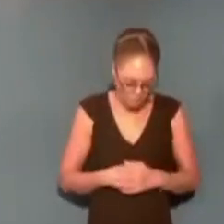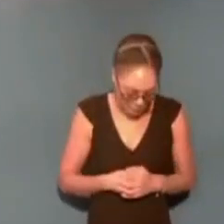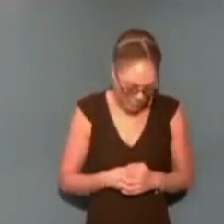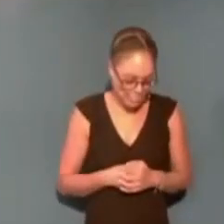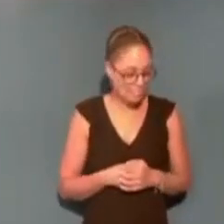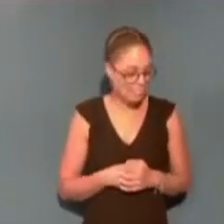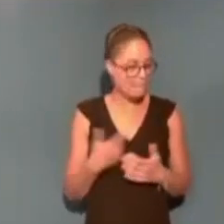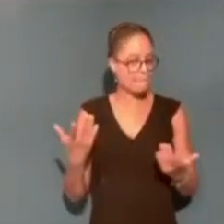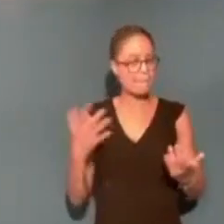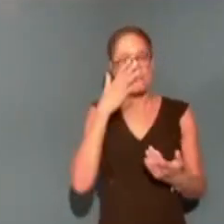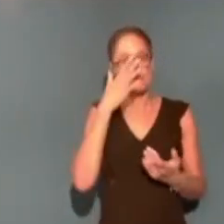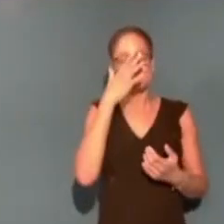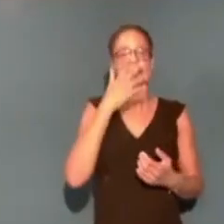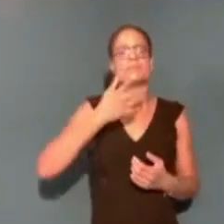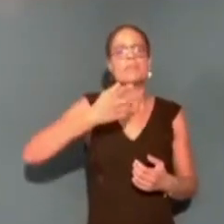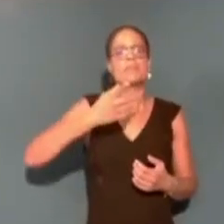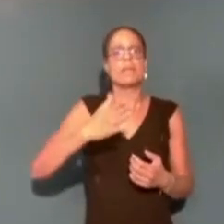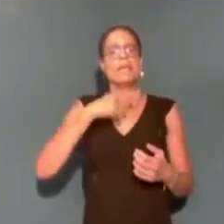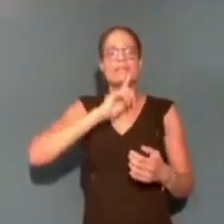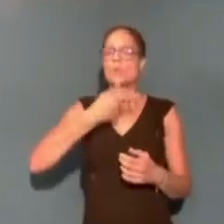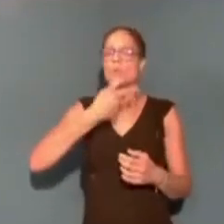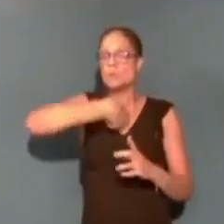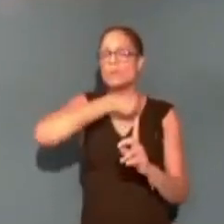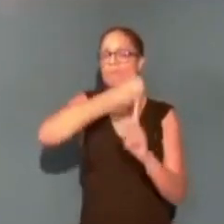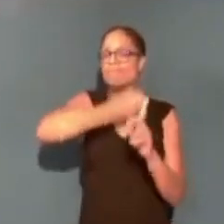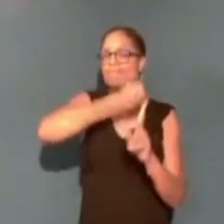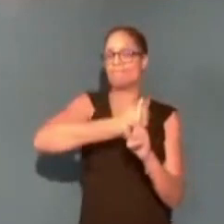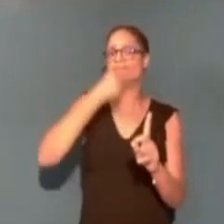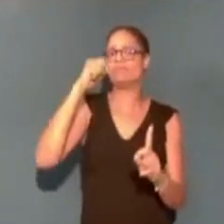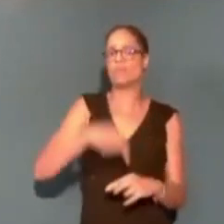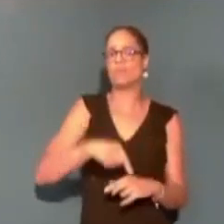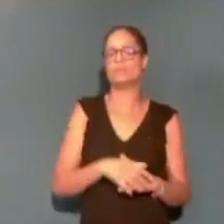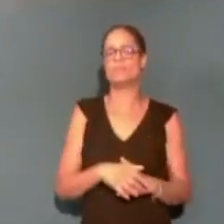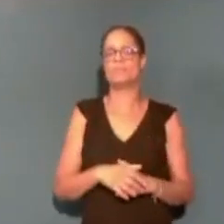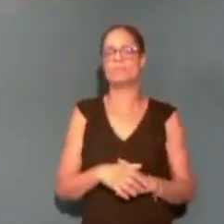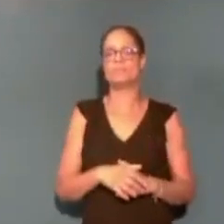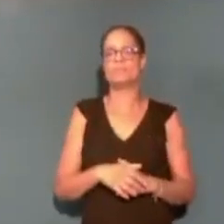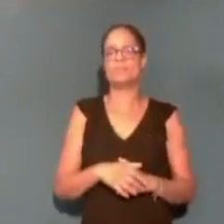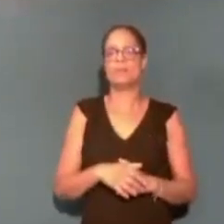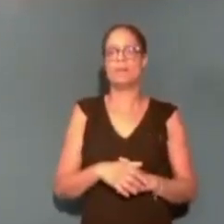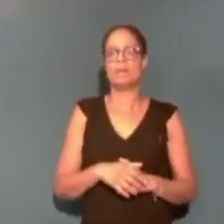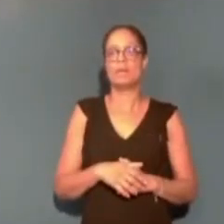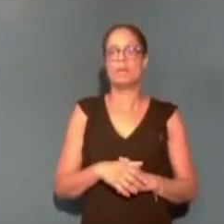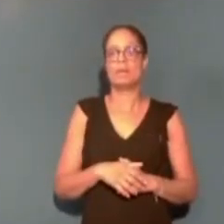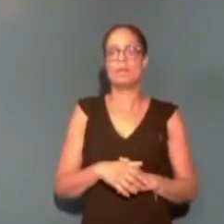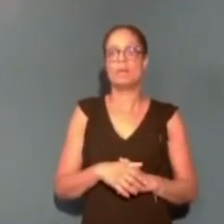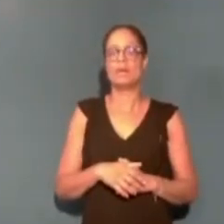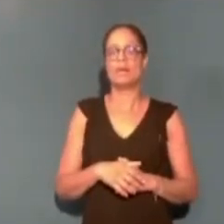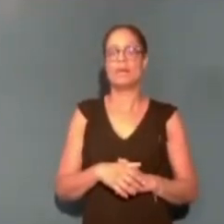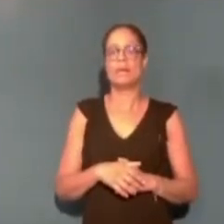ça arrive à servir votre choix. Donc nous avons une bataille à mener pour qu'on arrive à apporter des mouvements de